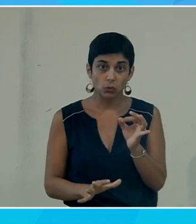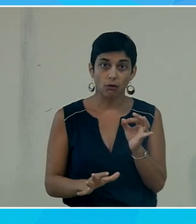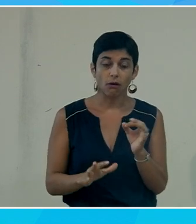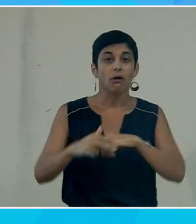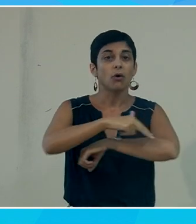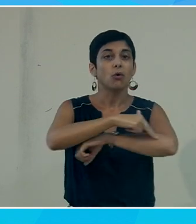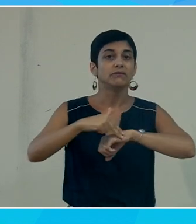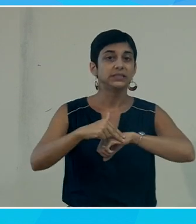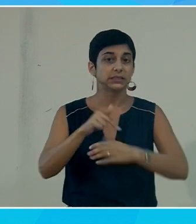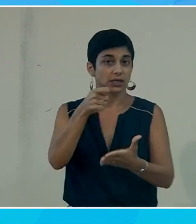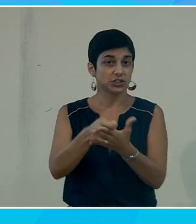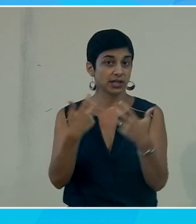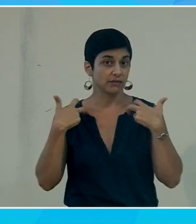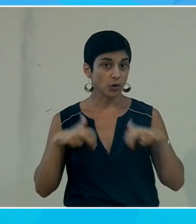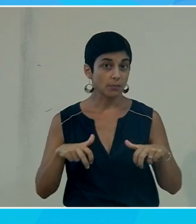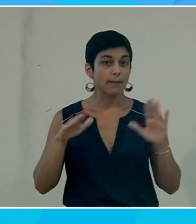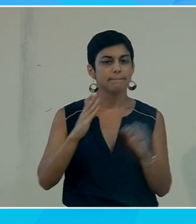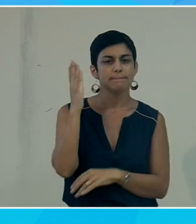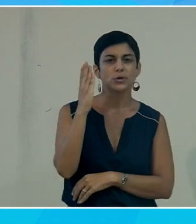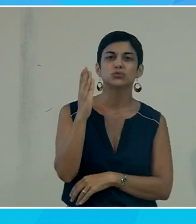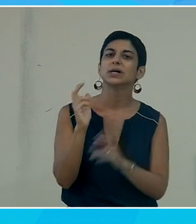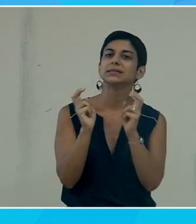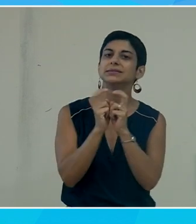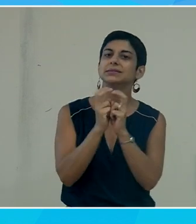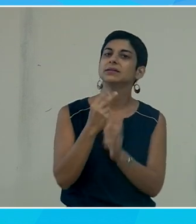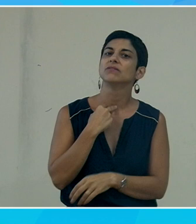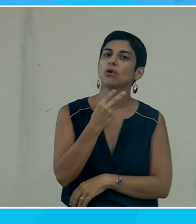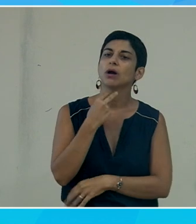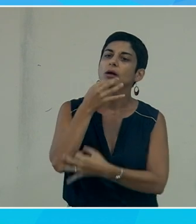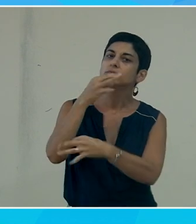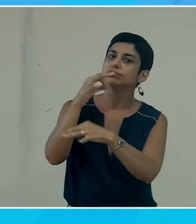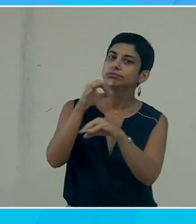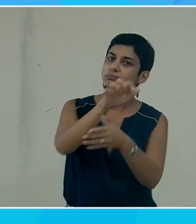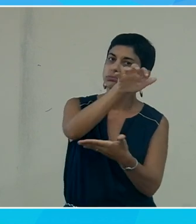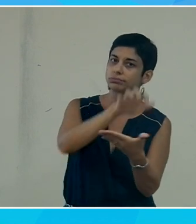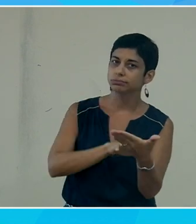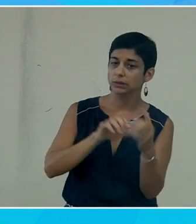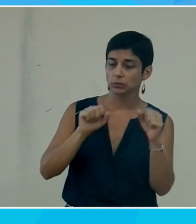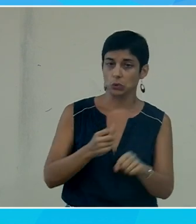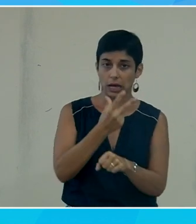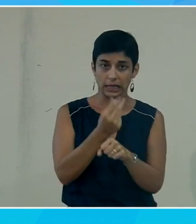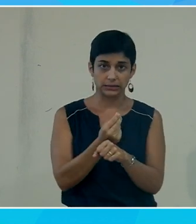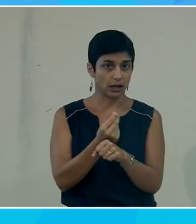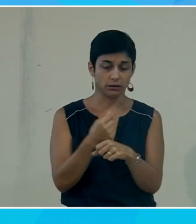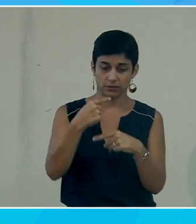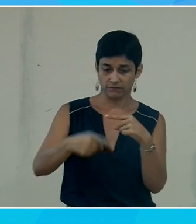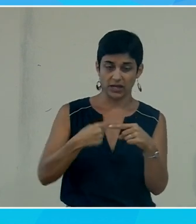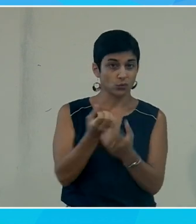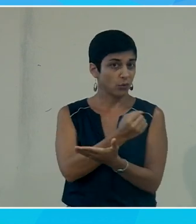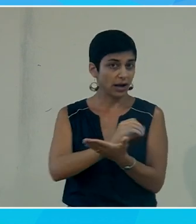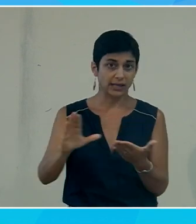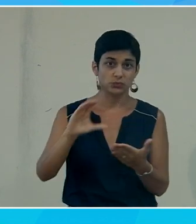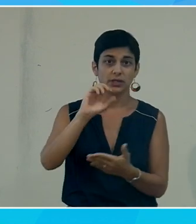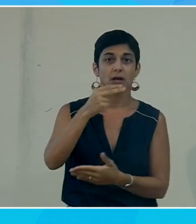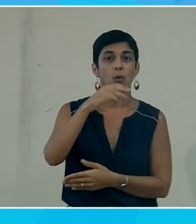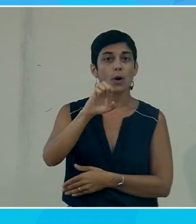vous voulez faire de la dictée vocale on va je vous montrerai tout à l'heure vous pouvez installer une version gratuite de OneNote qui